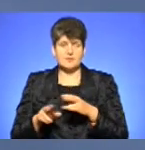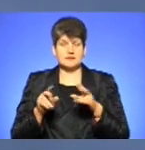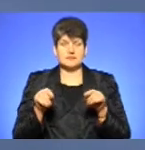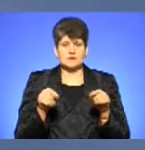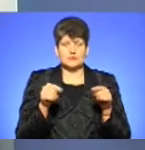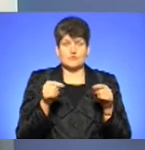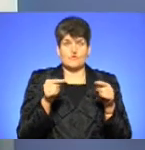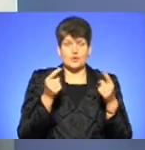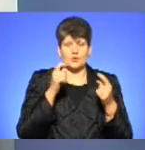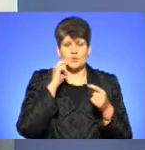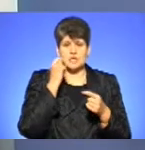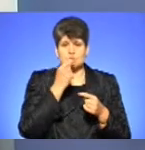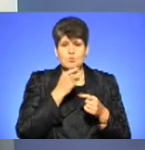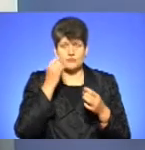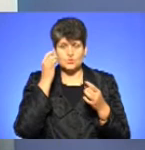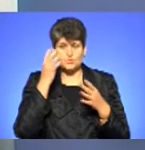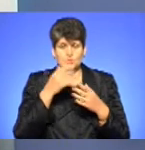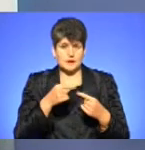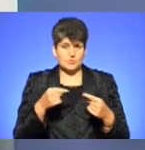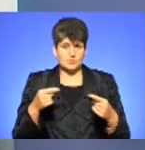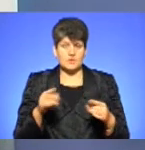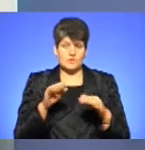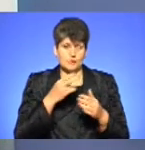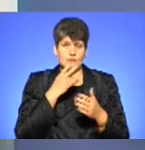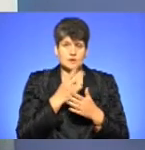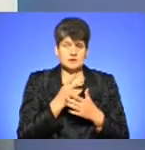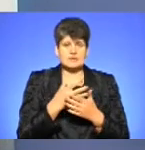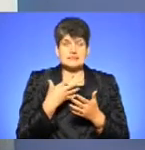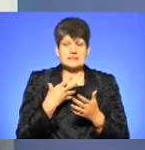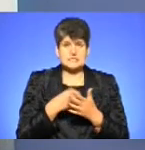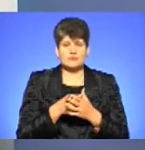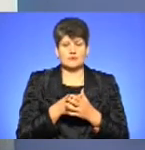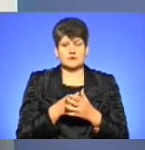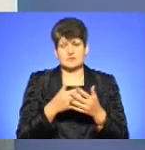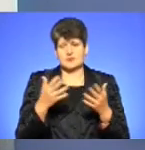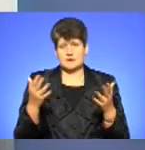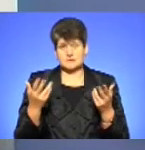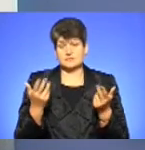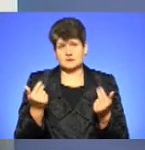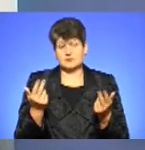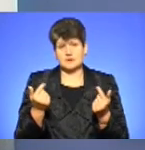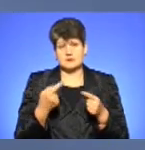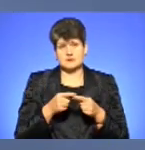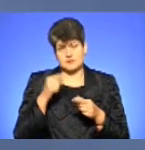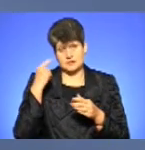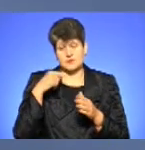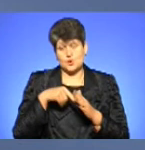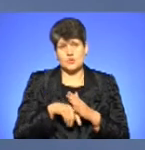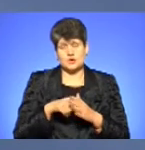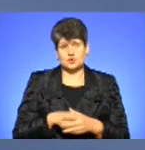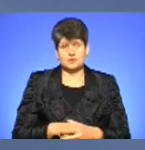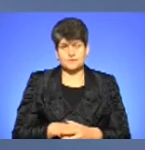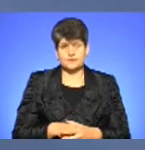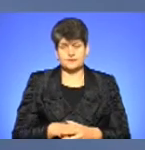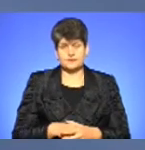українськомовний культурний продукт, який потім вже ж транслювали на своїх теренах. Тому, так, це логічно. Чи